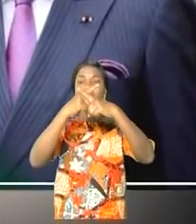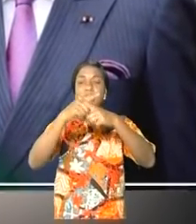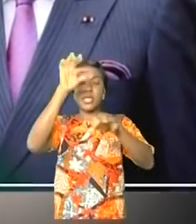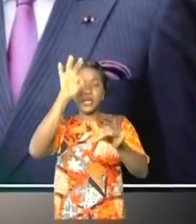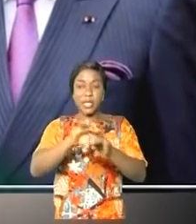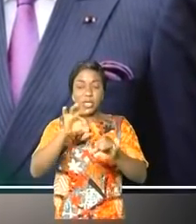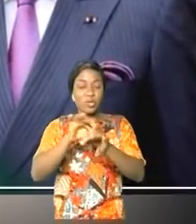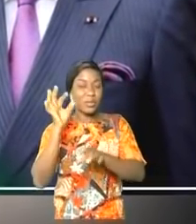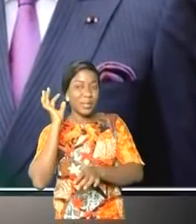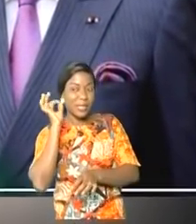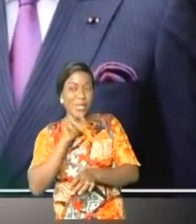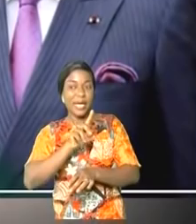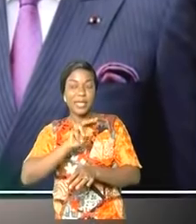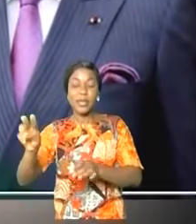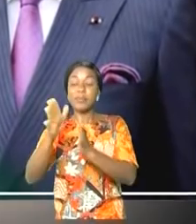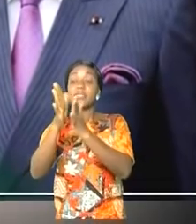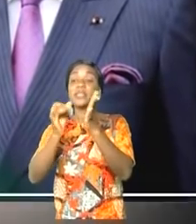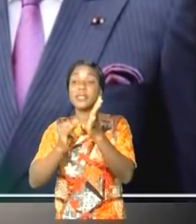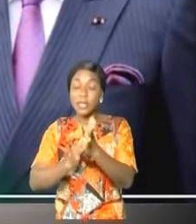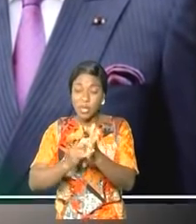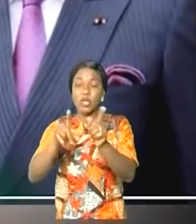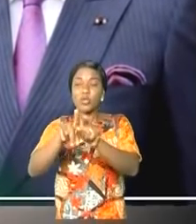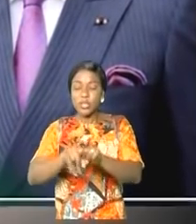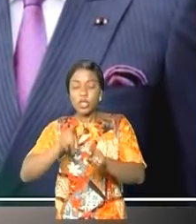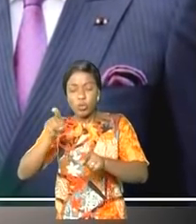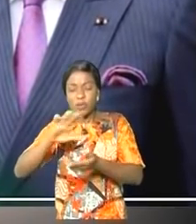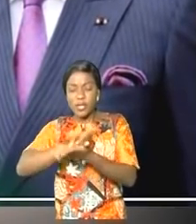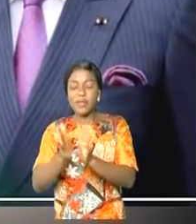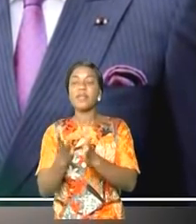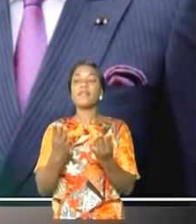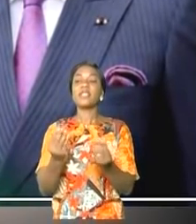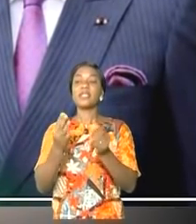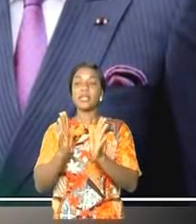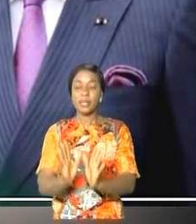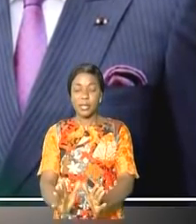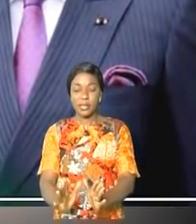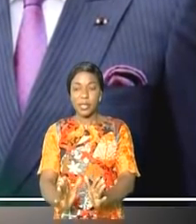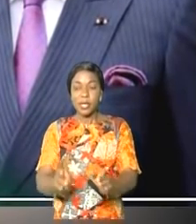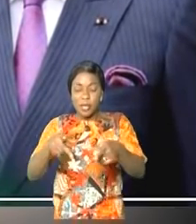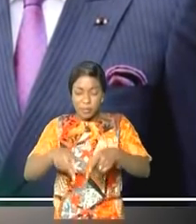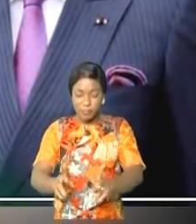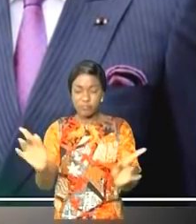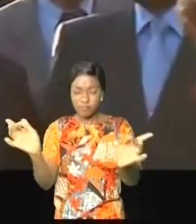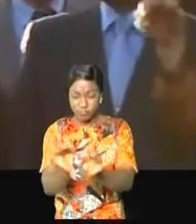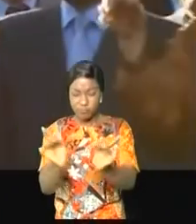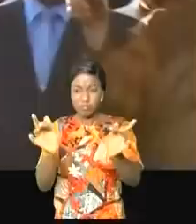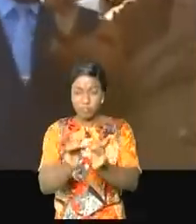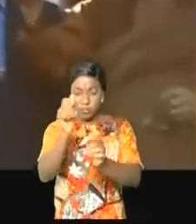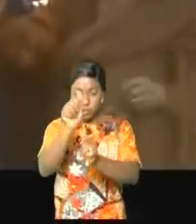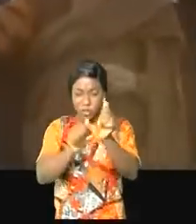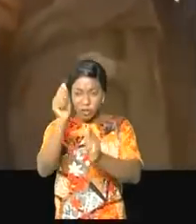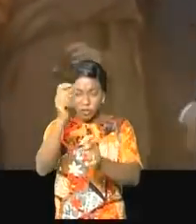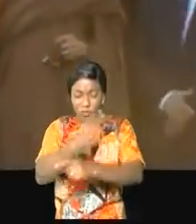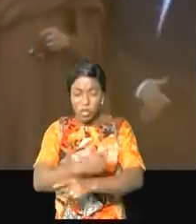kenyan en 2016 a dû faire preuve de créativité en se concertant de manière permanente avec ses homologues et en